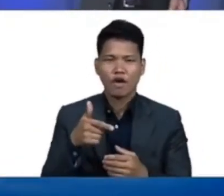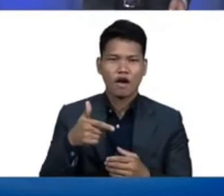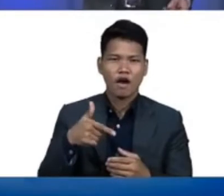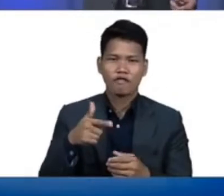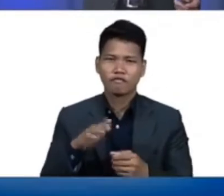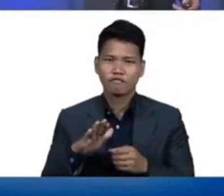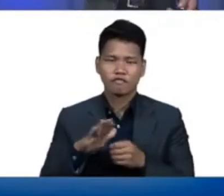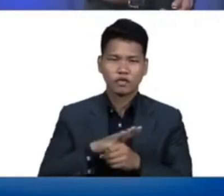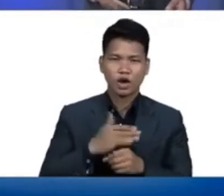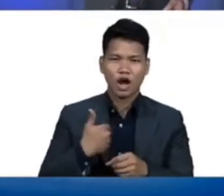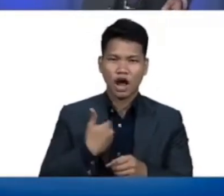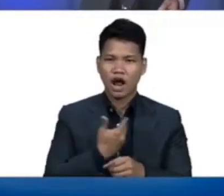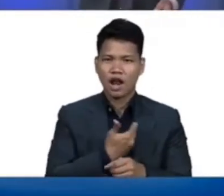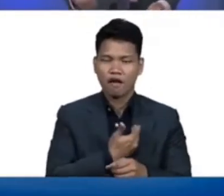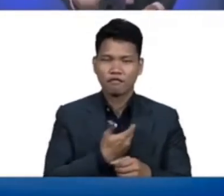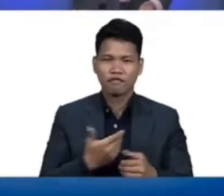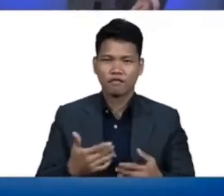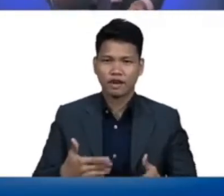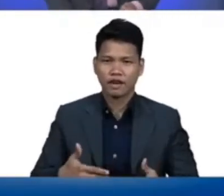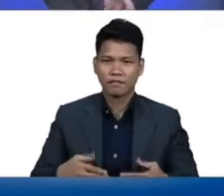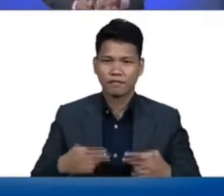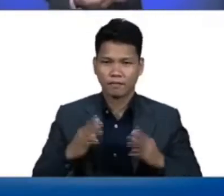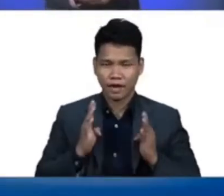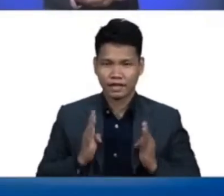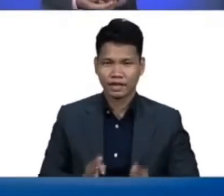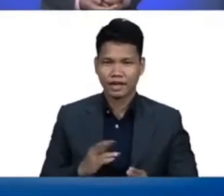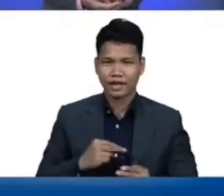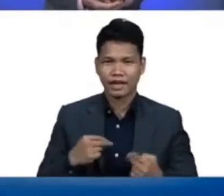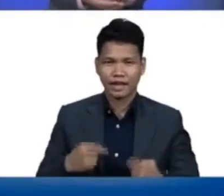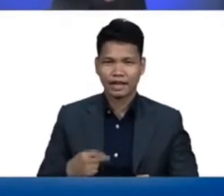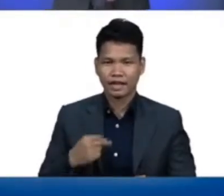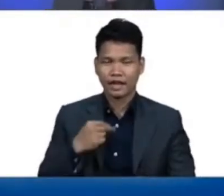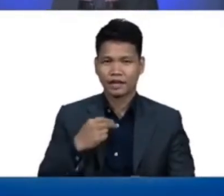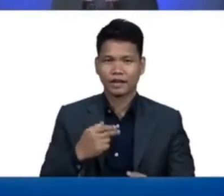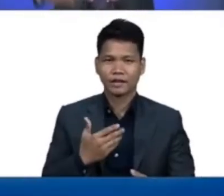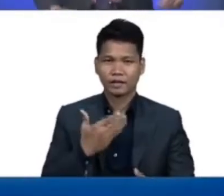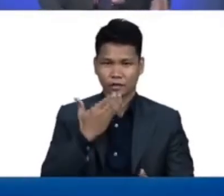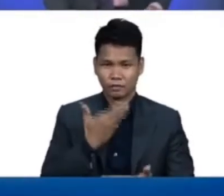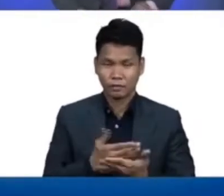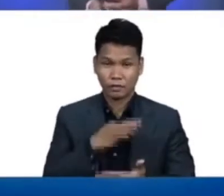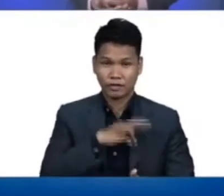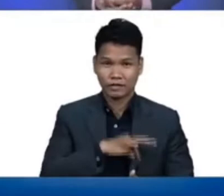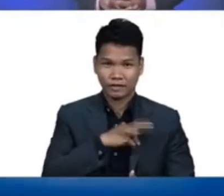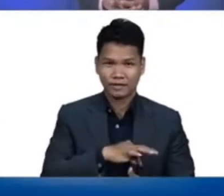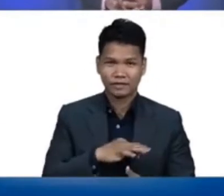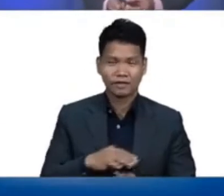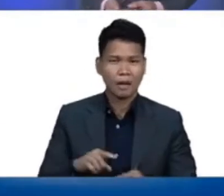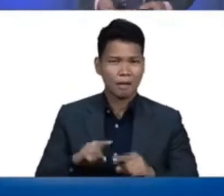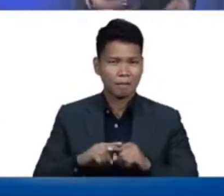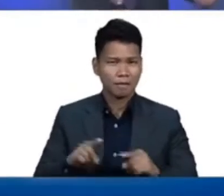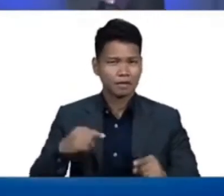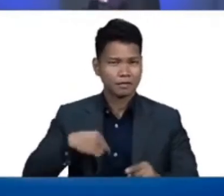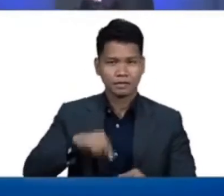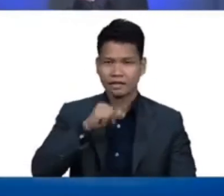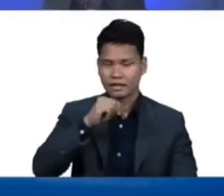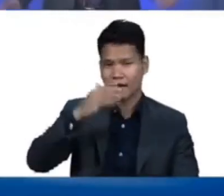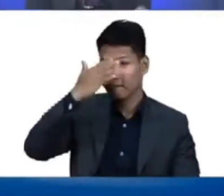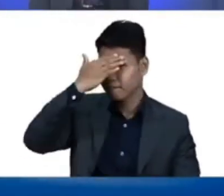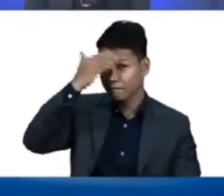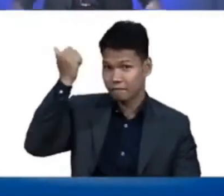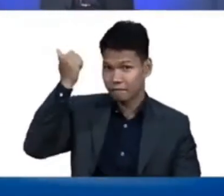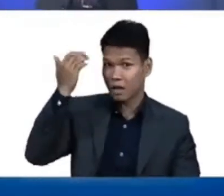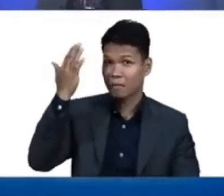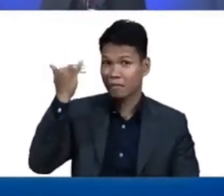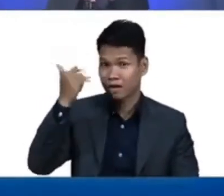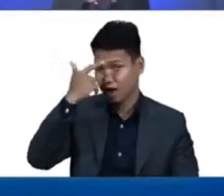your body and my body for health and wellness. Pero huwag po natin kalilimutan. Dahil meron pong